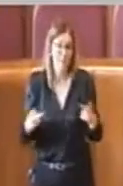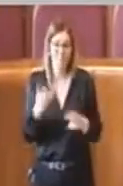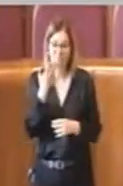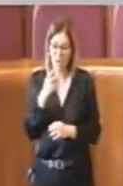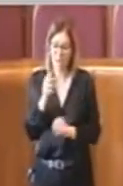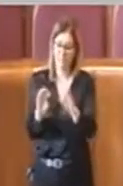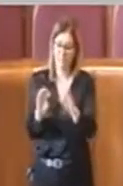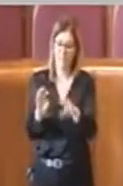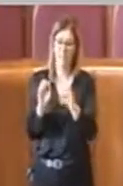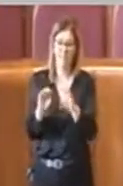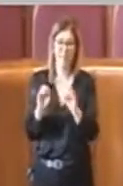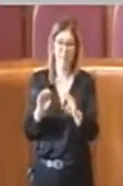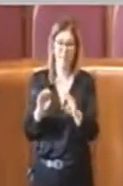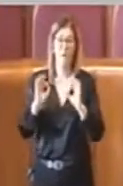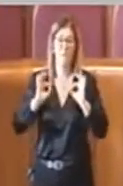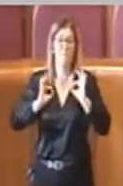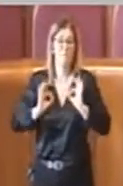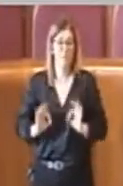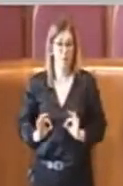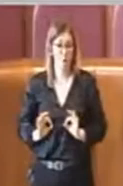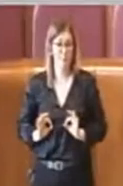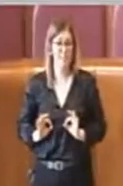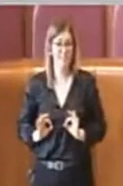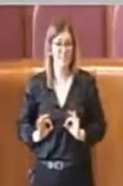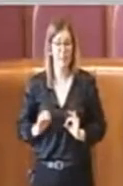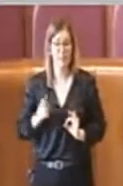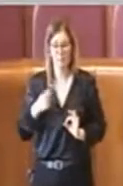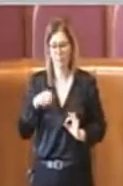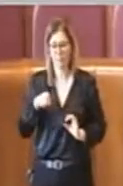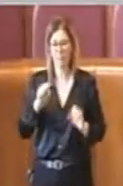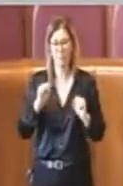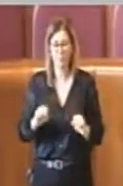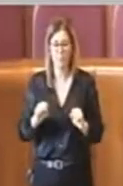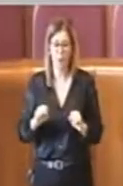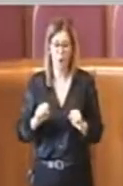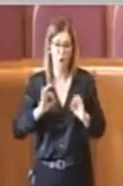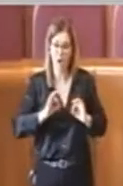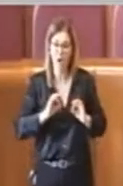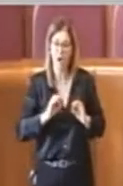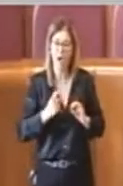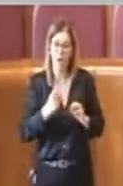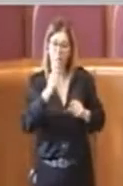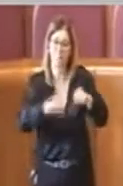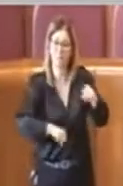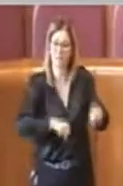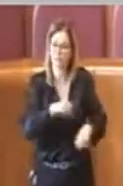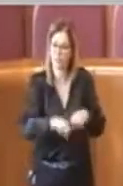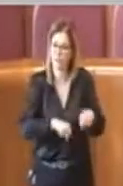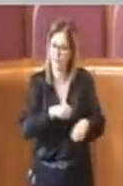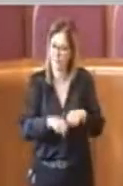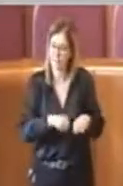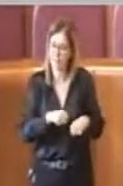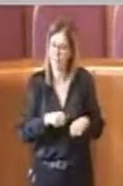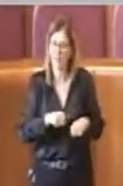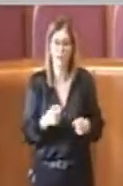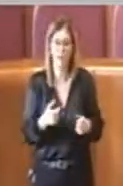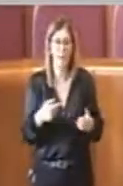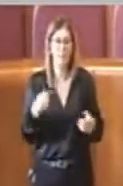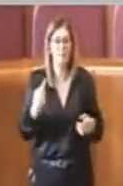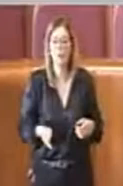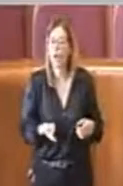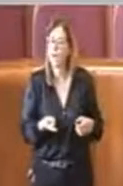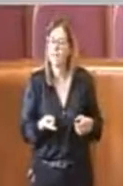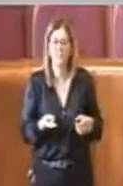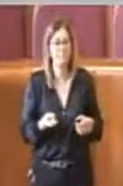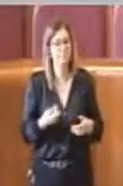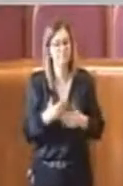agenti per poter esercitare il servizio in bicicletta, poi questa cosa non è